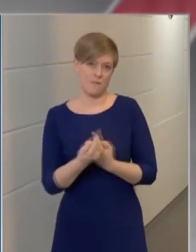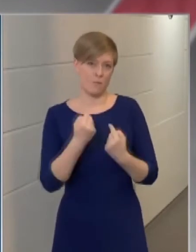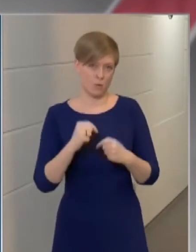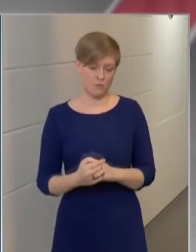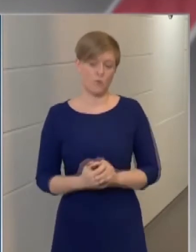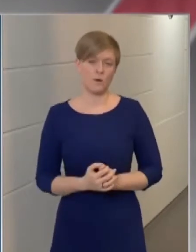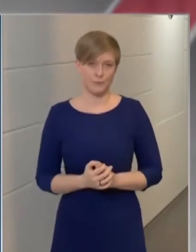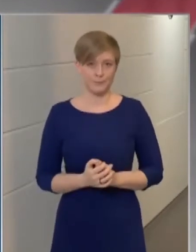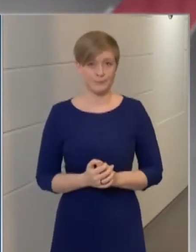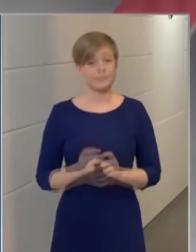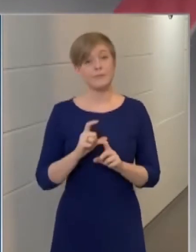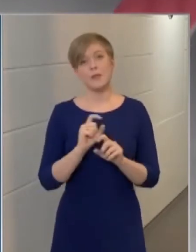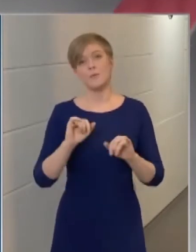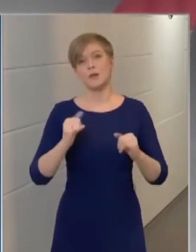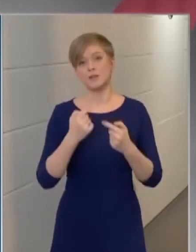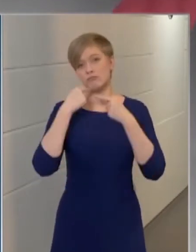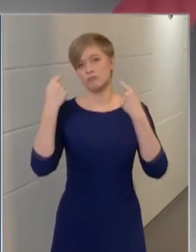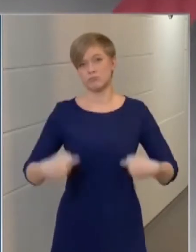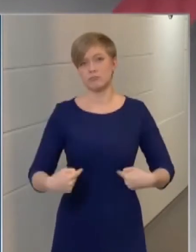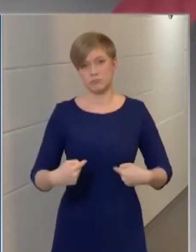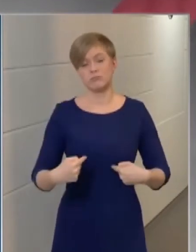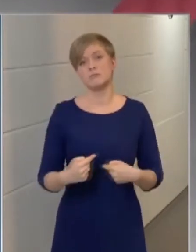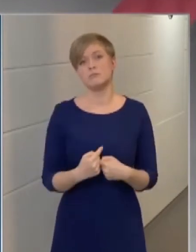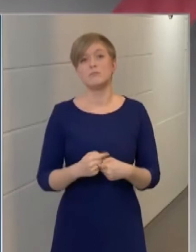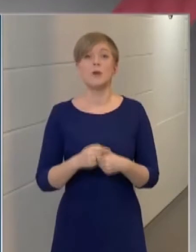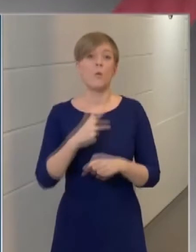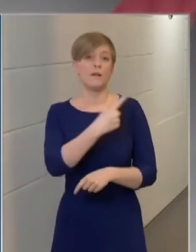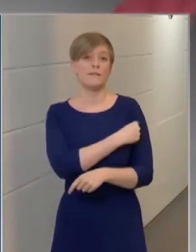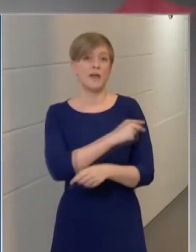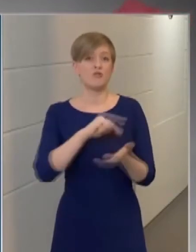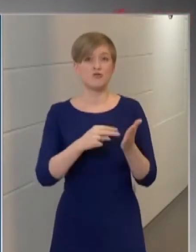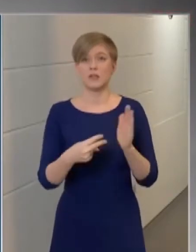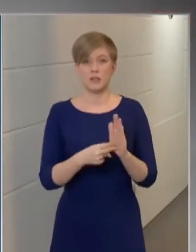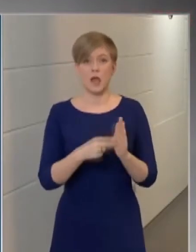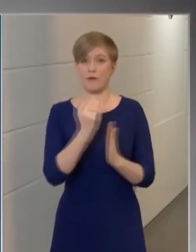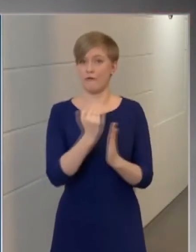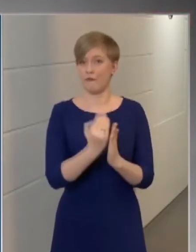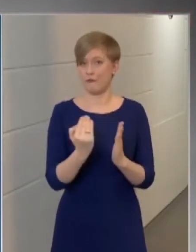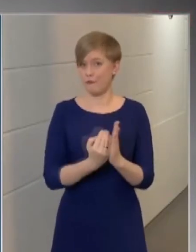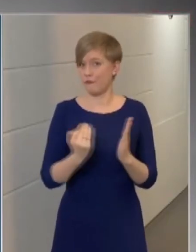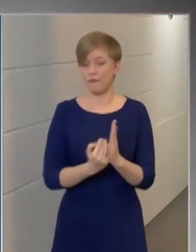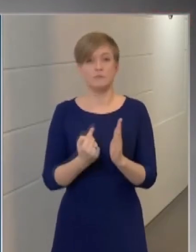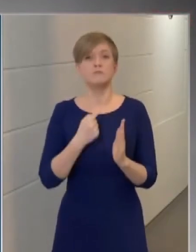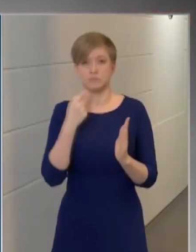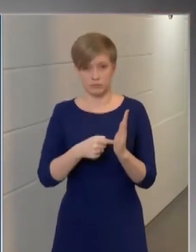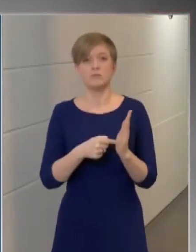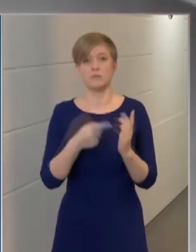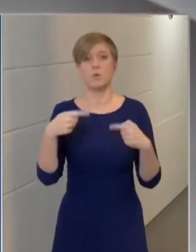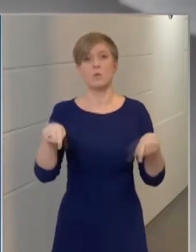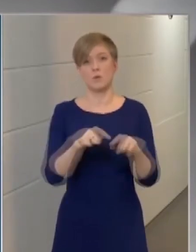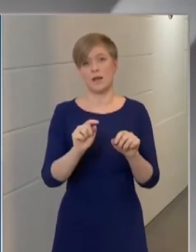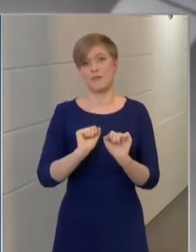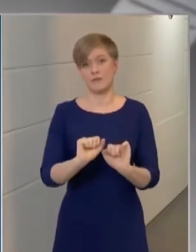Ezért is határoztuk meg az oltási tervünket úgy, hogy őket védjük meg